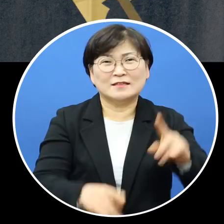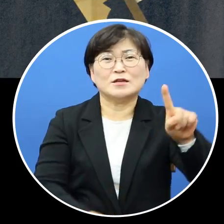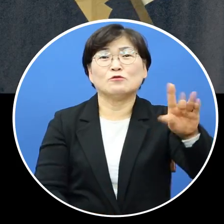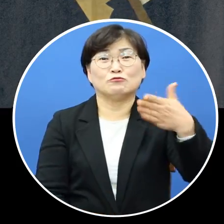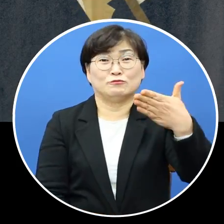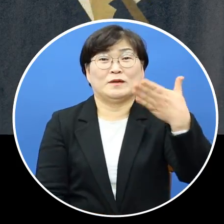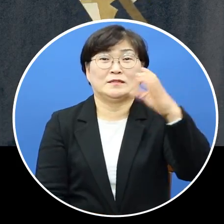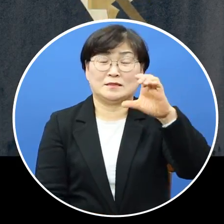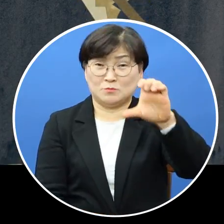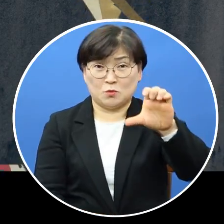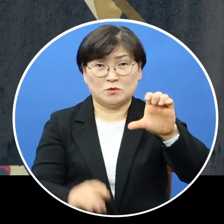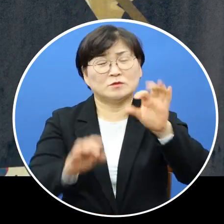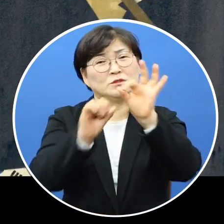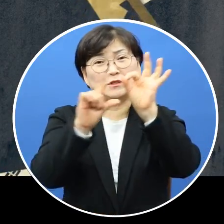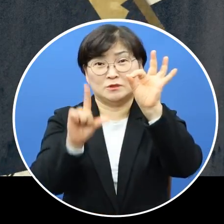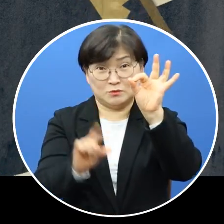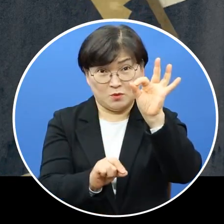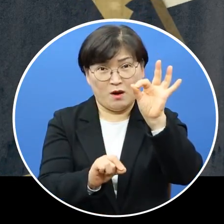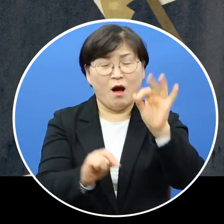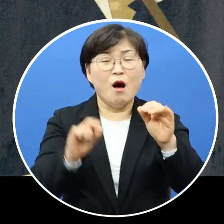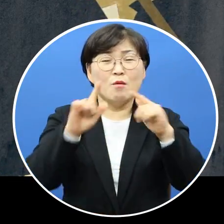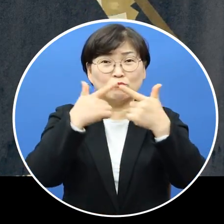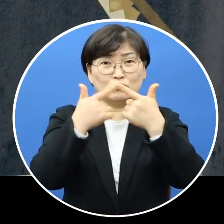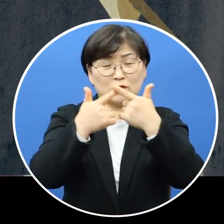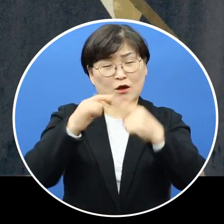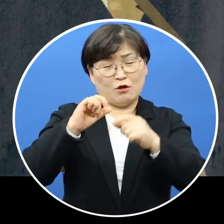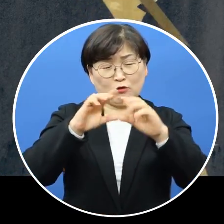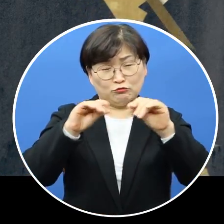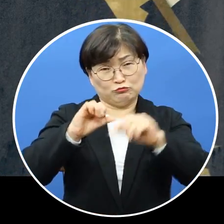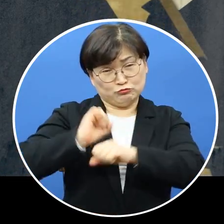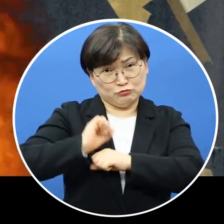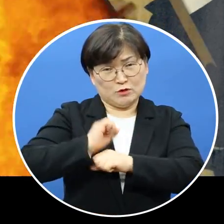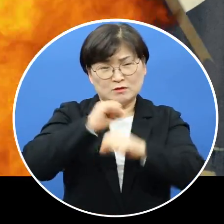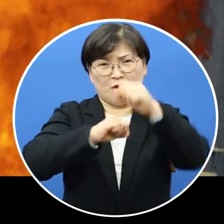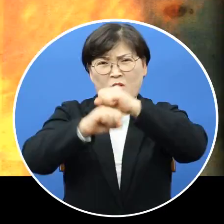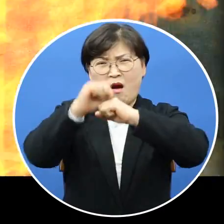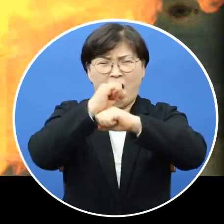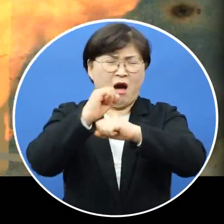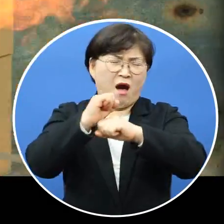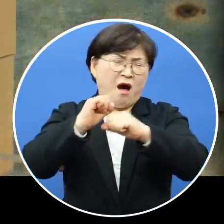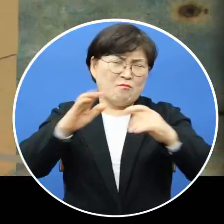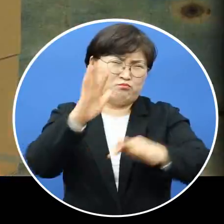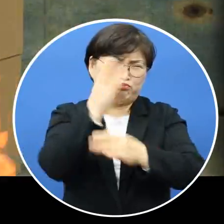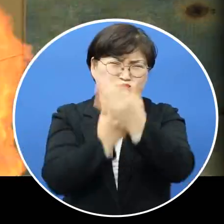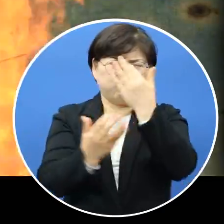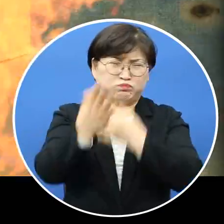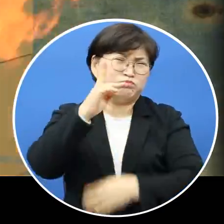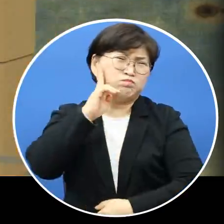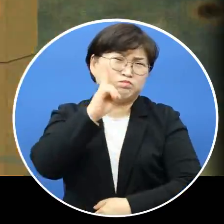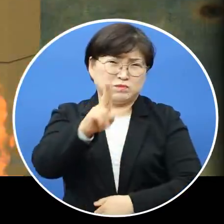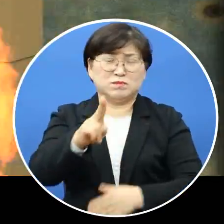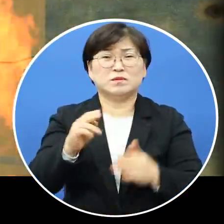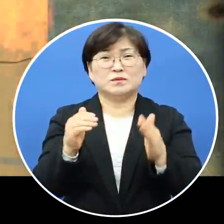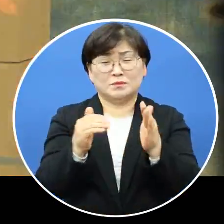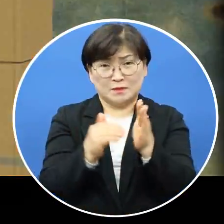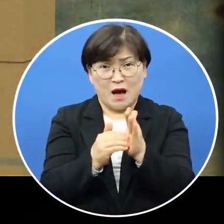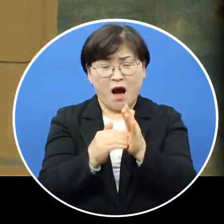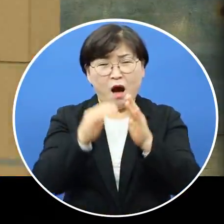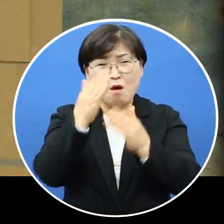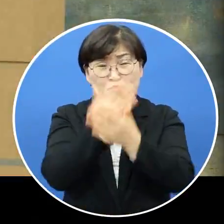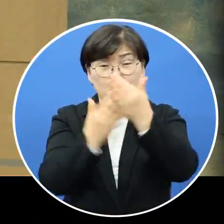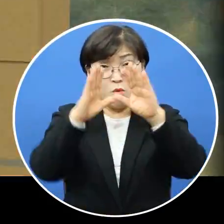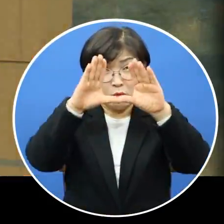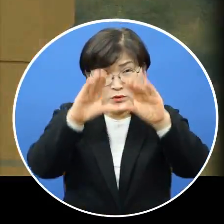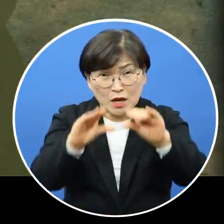광복의 기쁨이 재가식이 도전인 1945년 10월 부산의 한 육군 창고에서 대형 화재 사건이